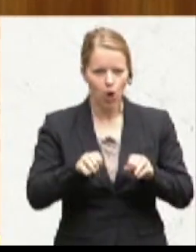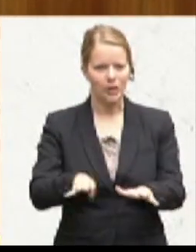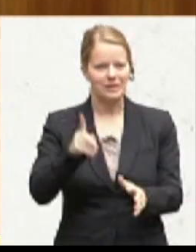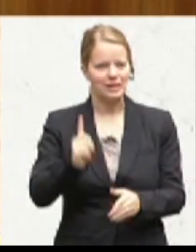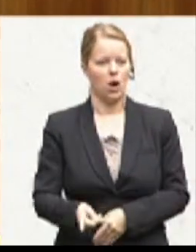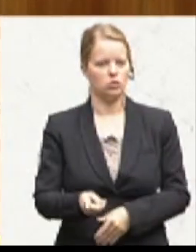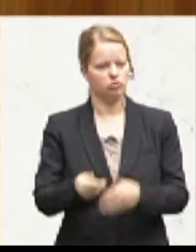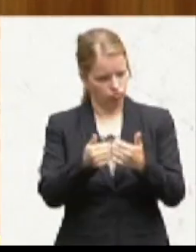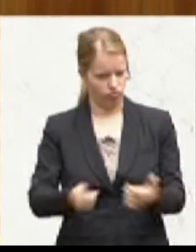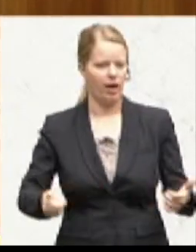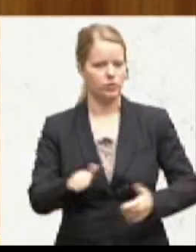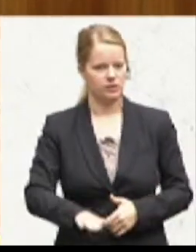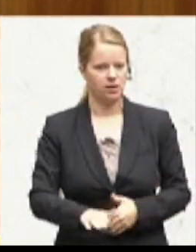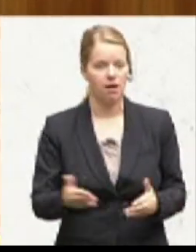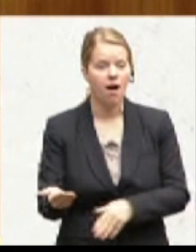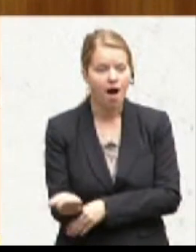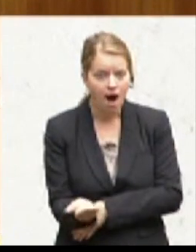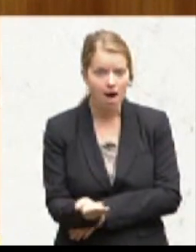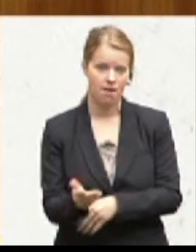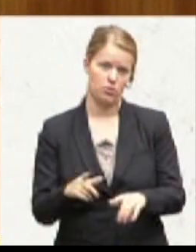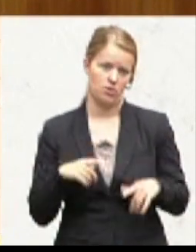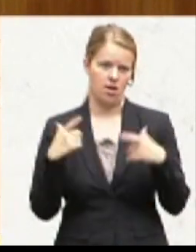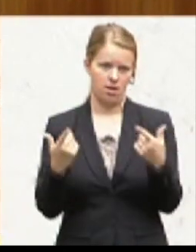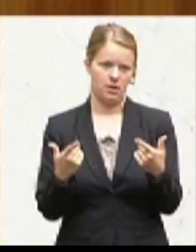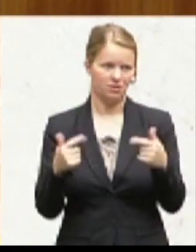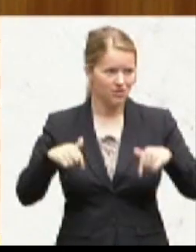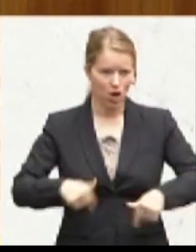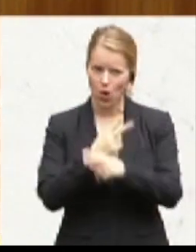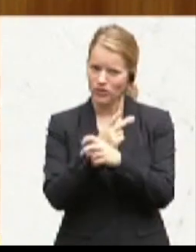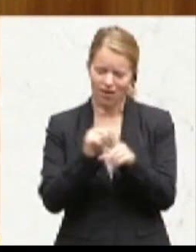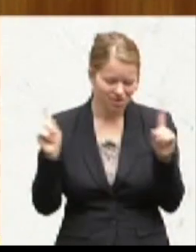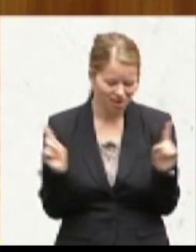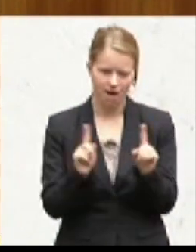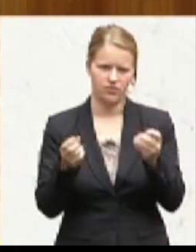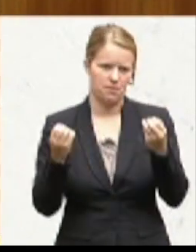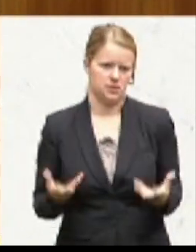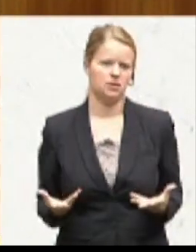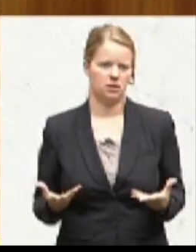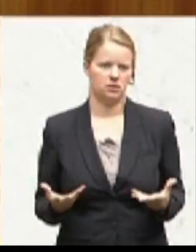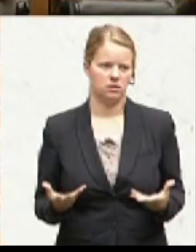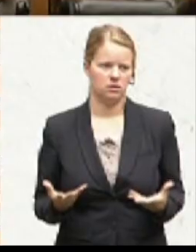Armut. Das darf in Wahrheit in Österreich nicht passieren. Da zeigt sich ein Versagen,